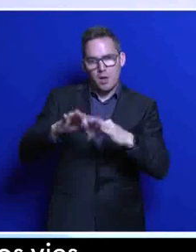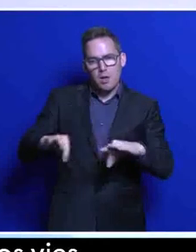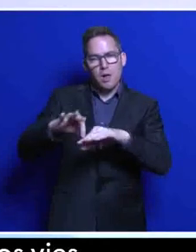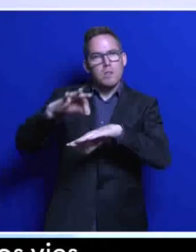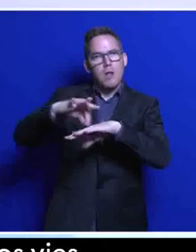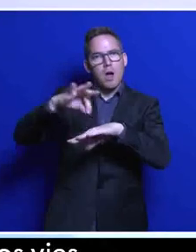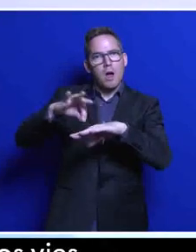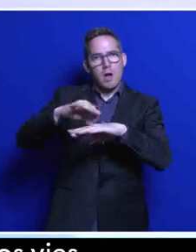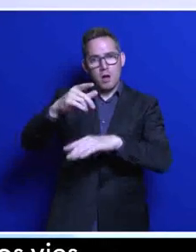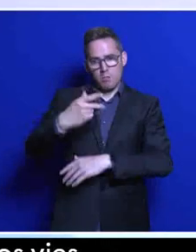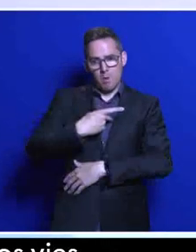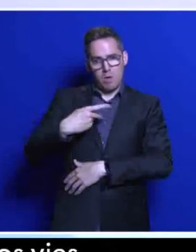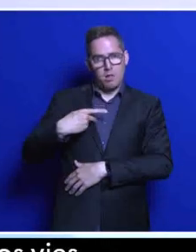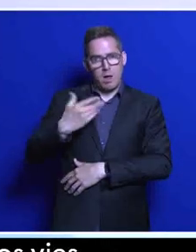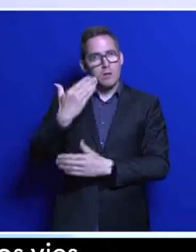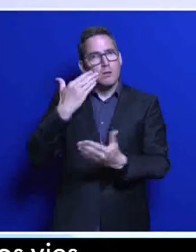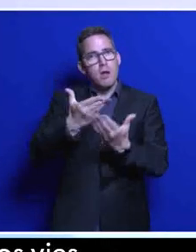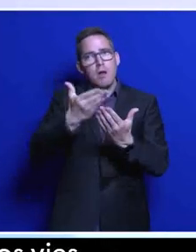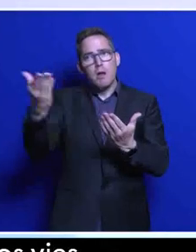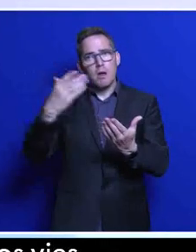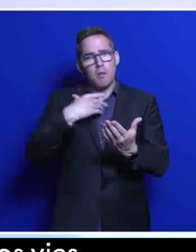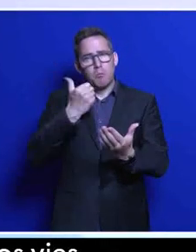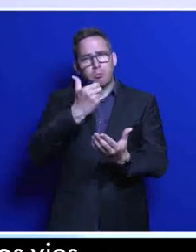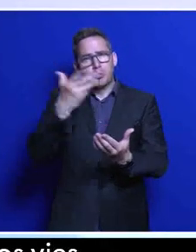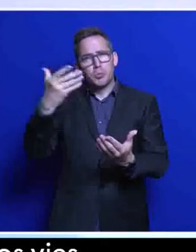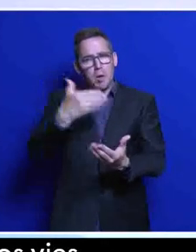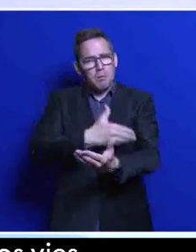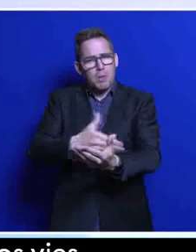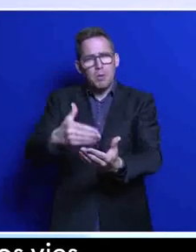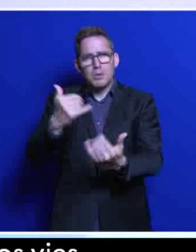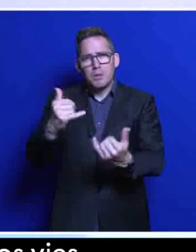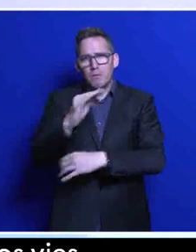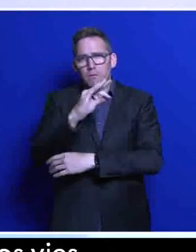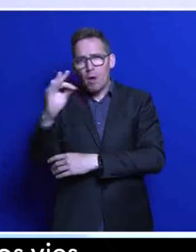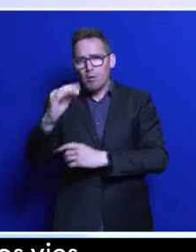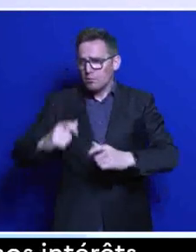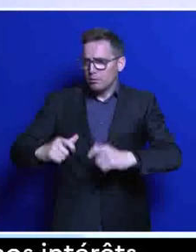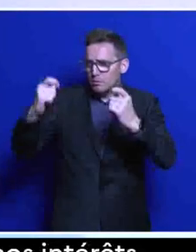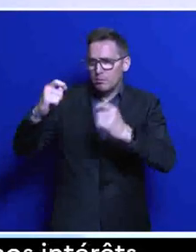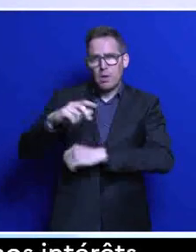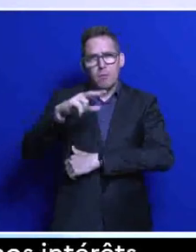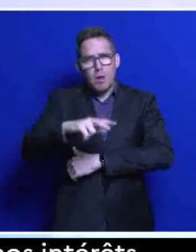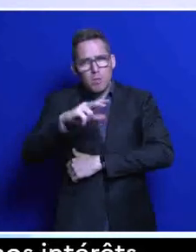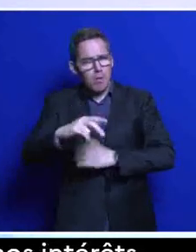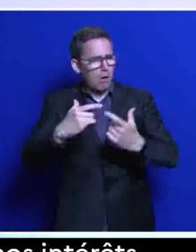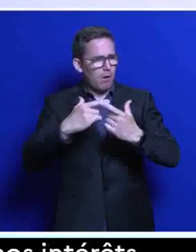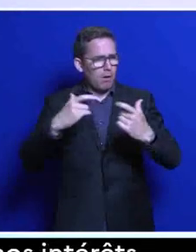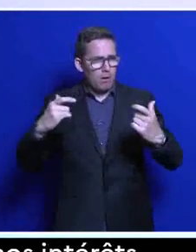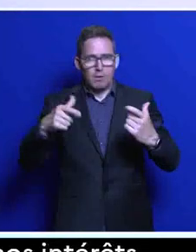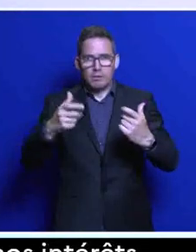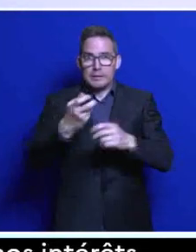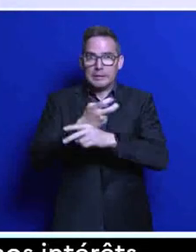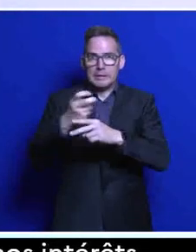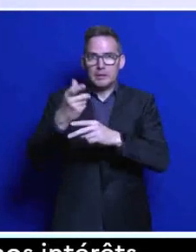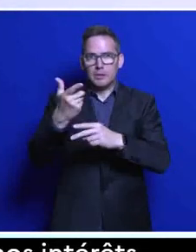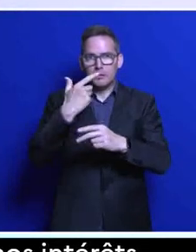propriétés, vous avez plusieurs millions de propriétés en France, immeubles, logements, maisons, qui sont menacés par